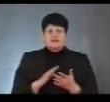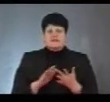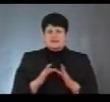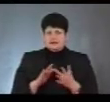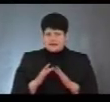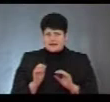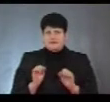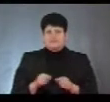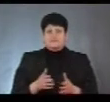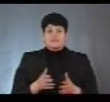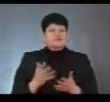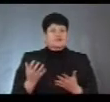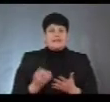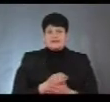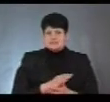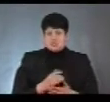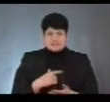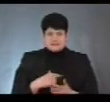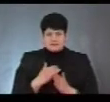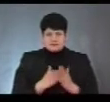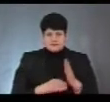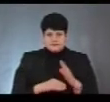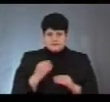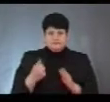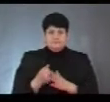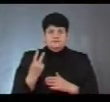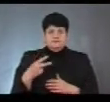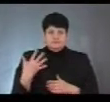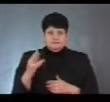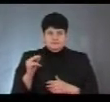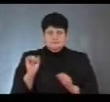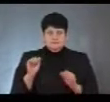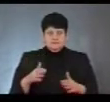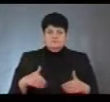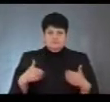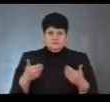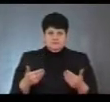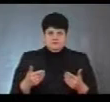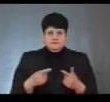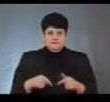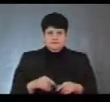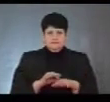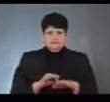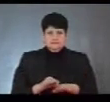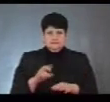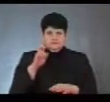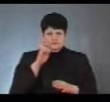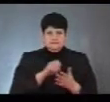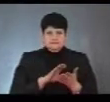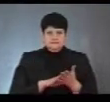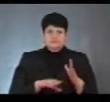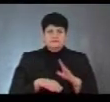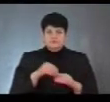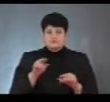зробити. Якщо ви не знайшли себе в списку виборців, до 25-го числа ви можете звернутися в орган ведення державного реєстру виборців по